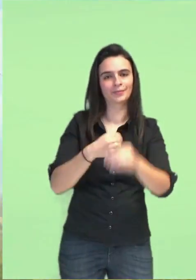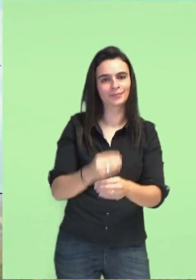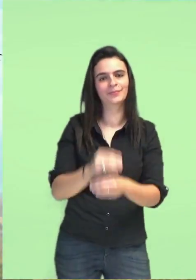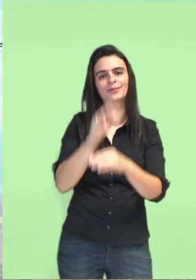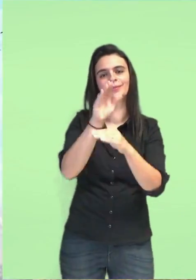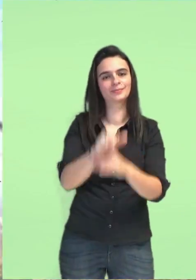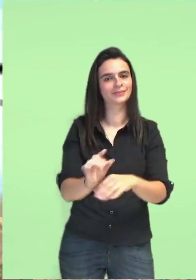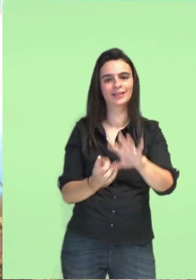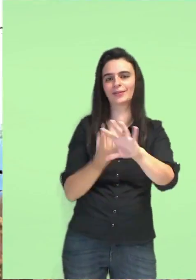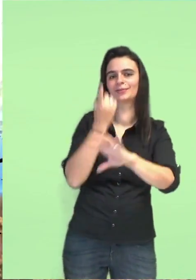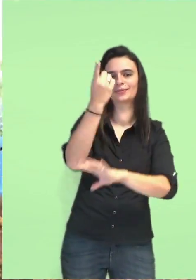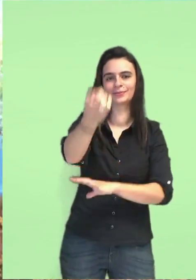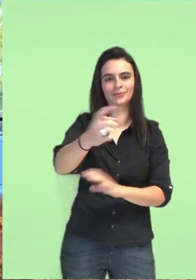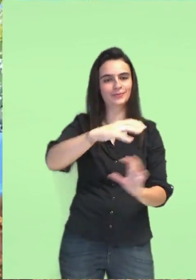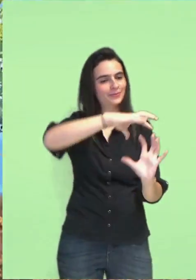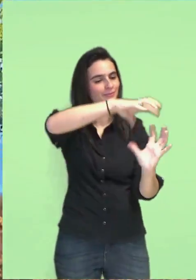Écolo